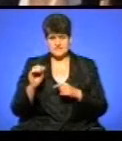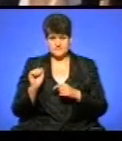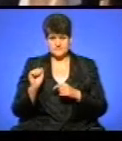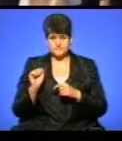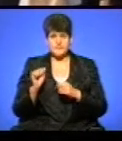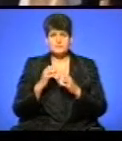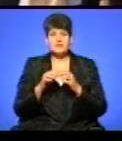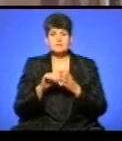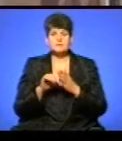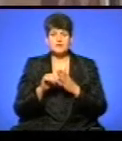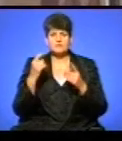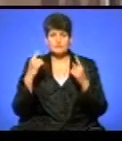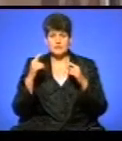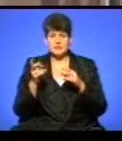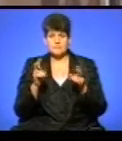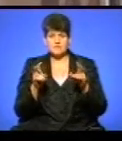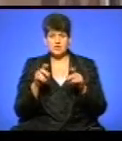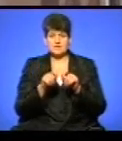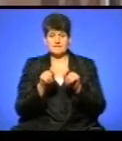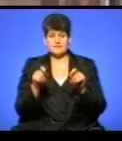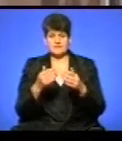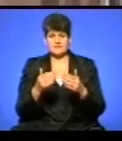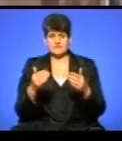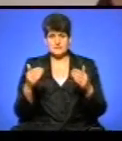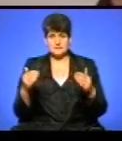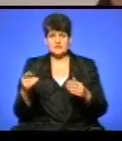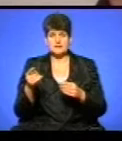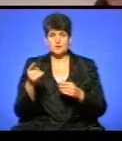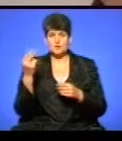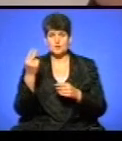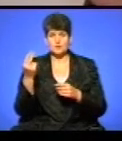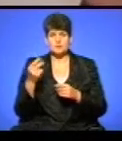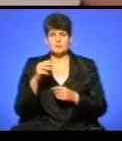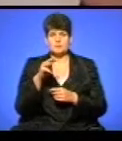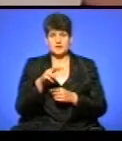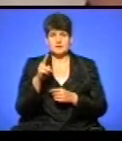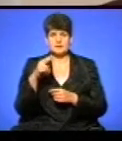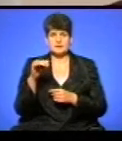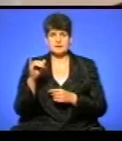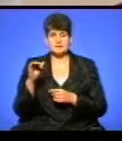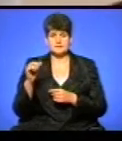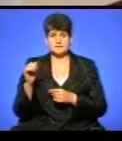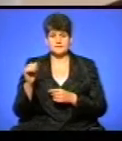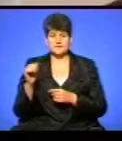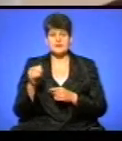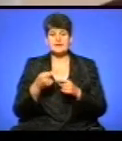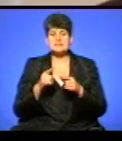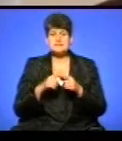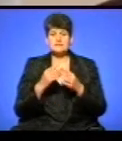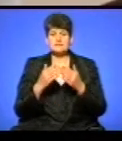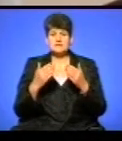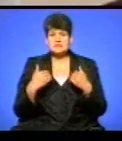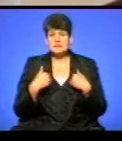представників творчих спілок, які прийшли на відкриття виставки, тернопільський художник Михайло Дирбавка. Мене на цій висадці